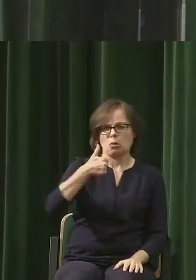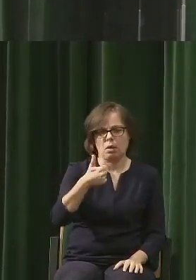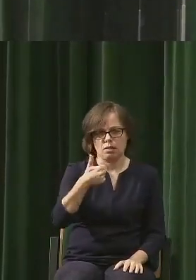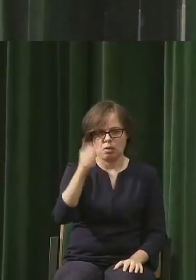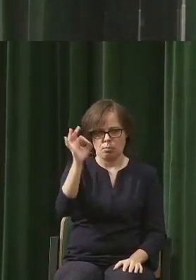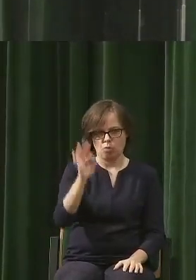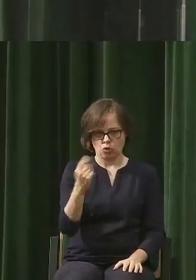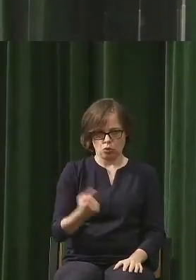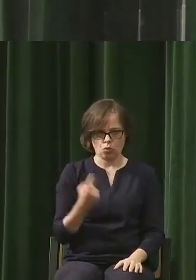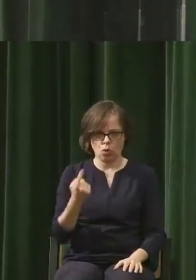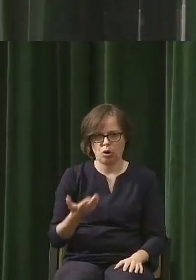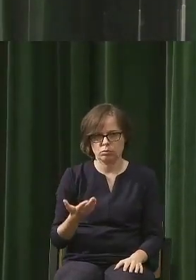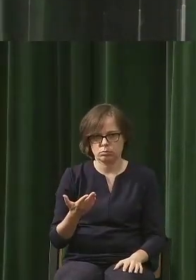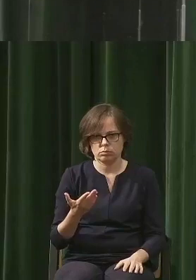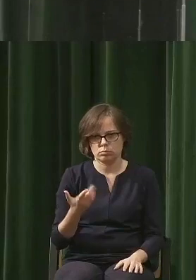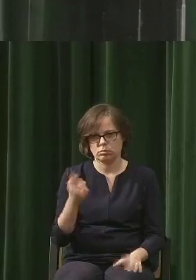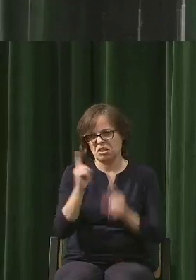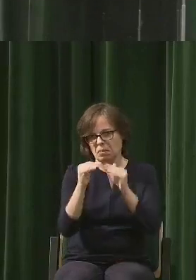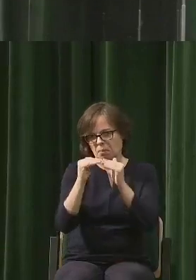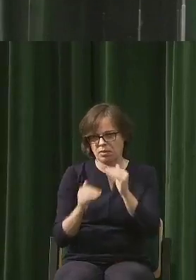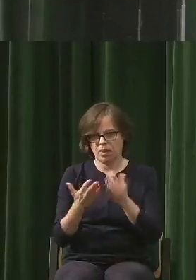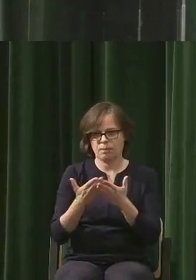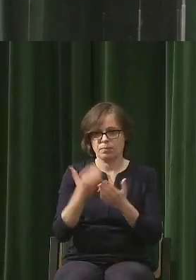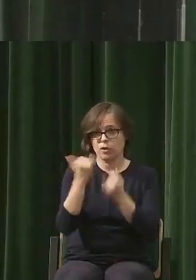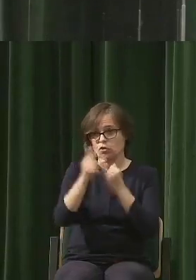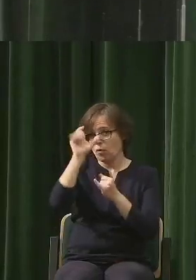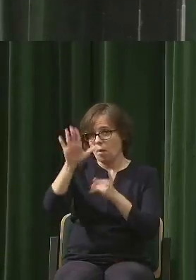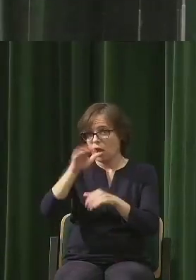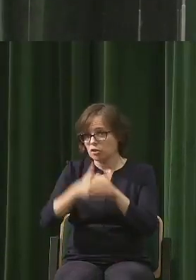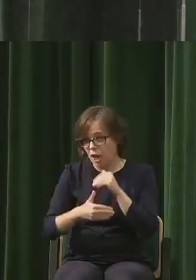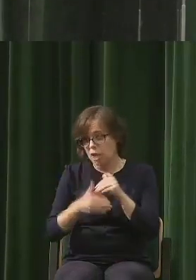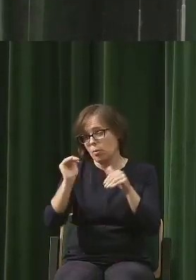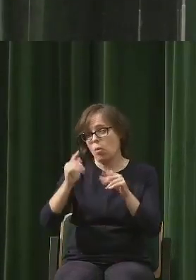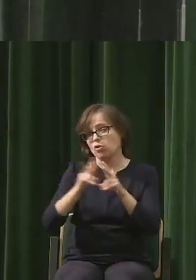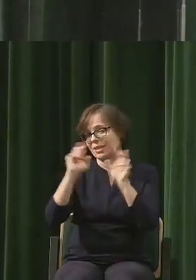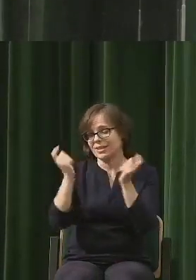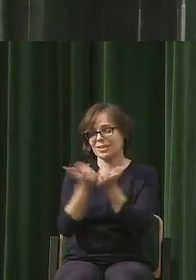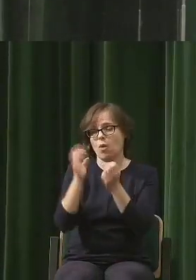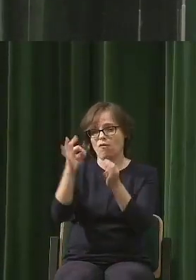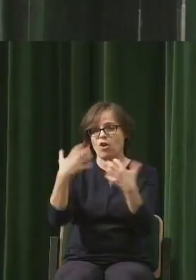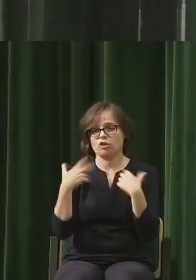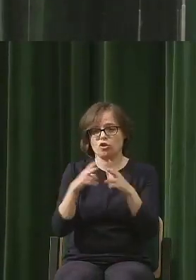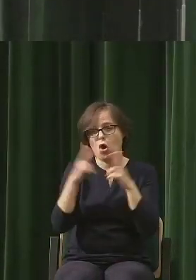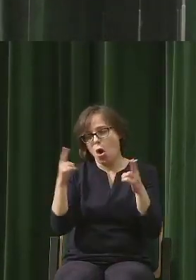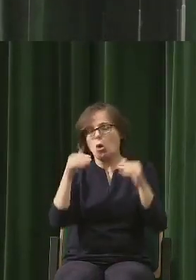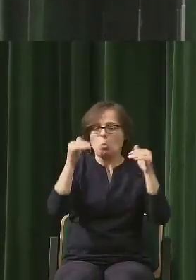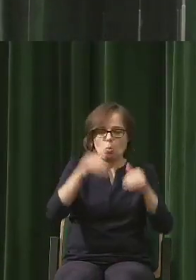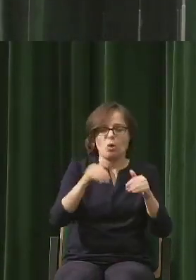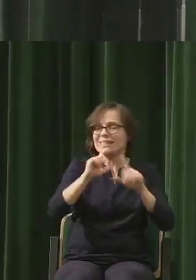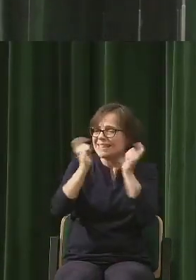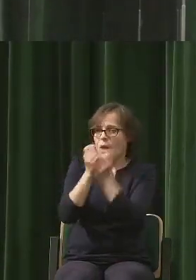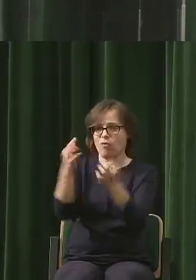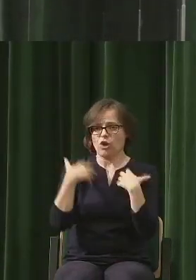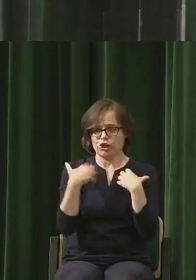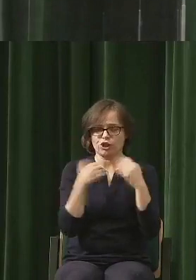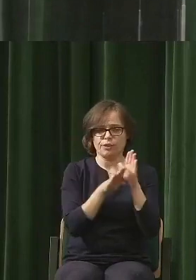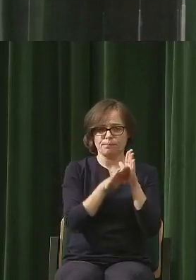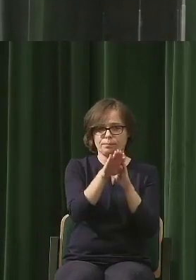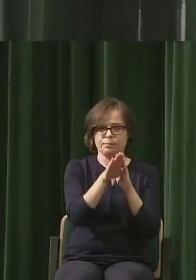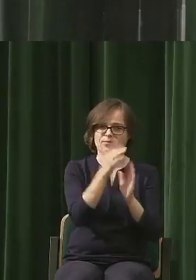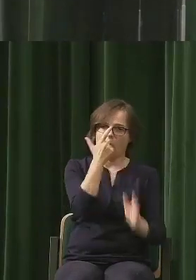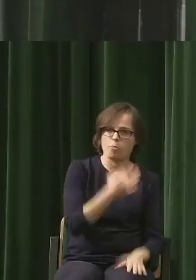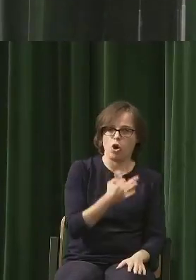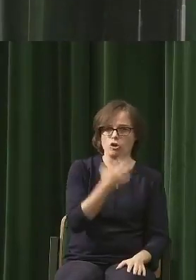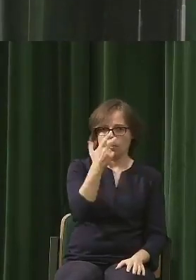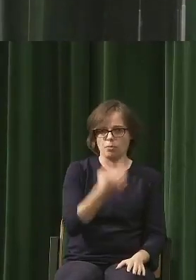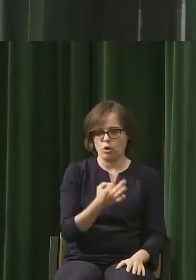rocznie. To znaczy, że jak człowiek miał szczęście, to w całego jego życia mogło 2%, na przykład 3%. Zwiększyć